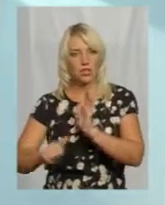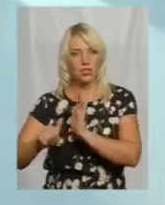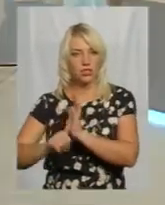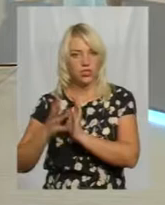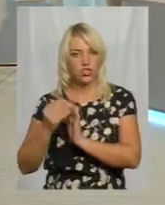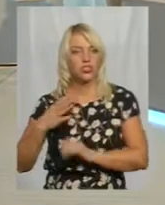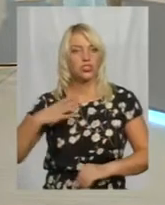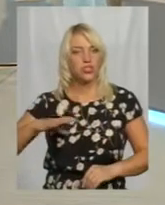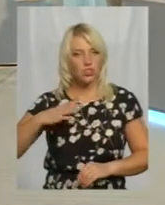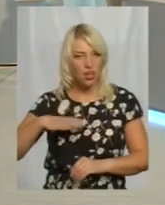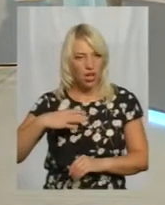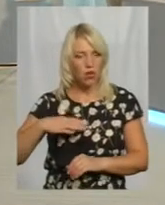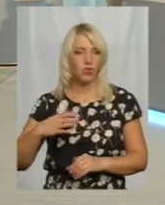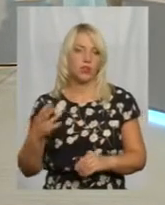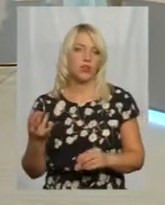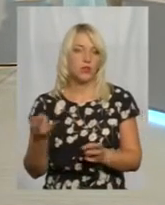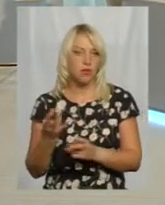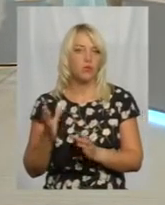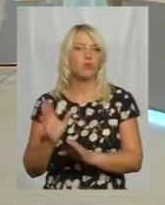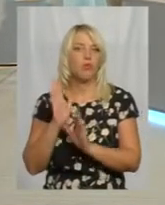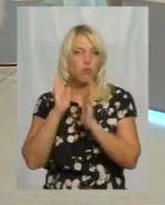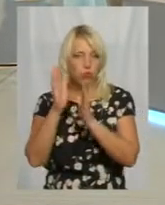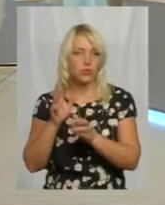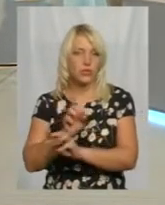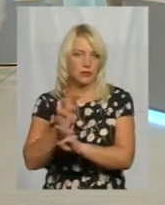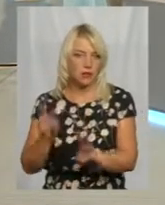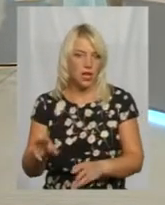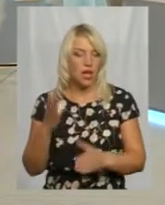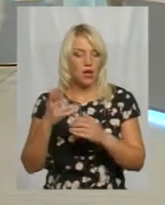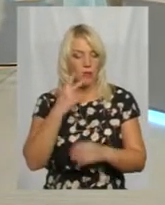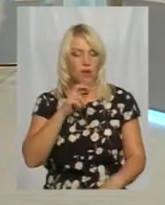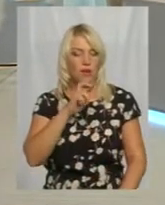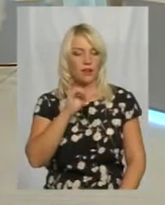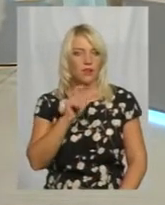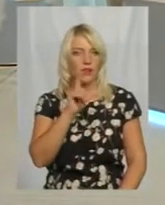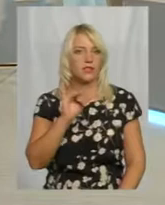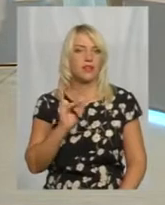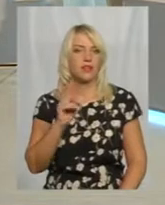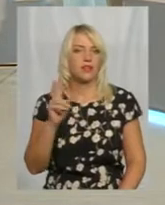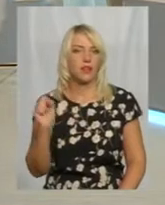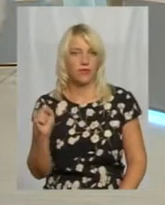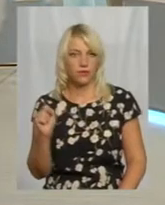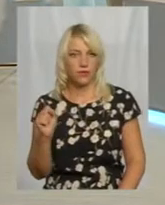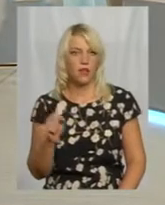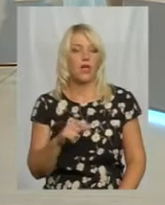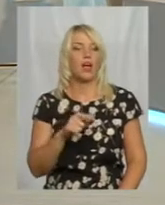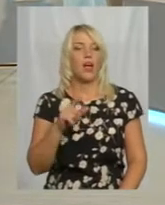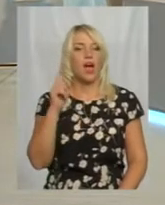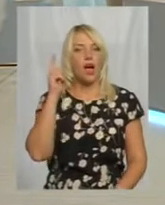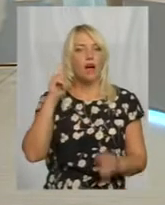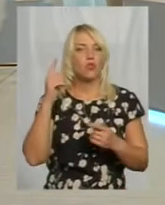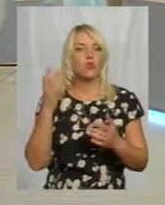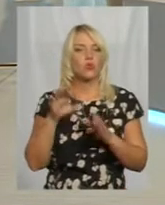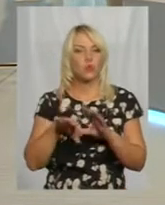ще чекають, які мають бути забезпечені. Якщо подивитись на фізику забезпечення, то автора, якого вибрали,